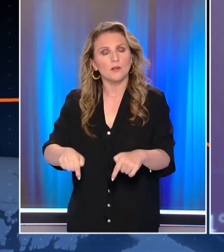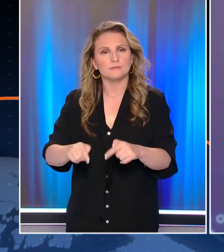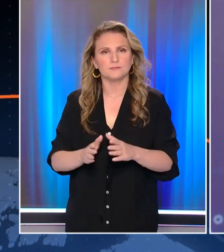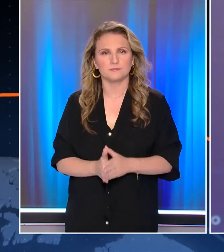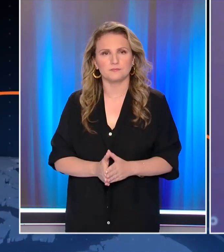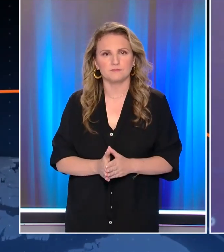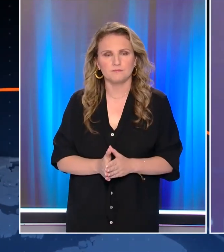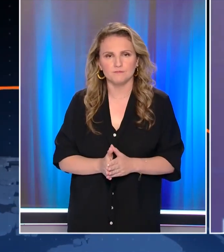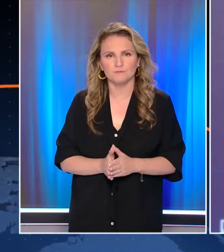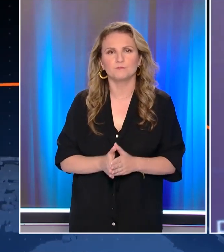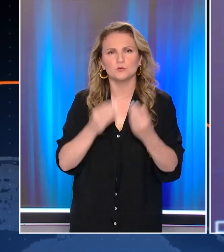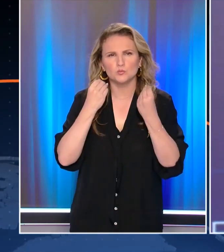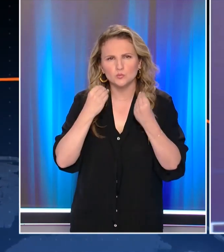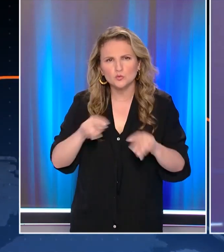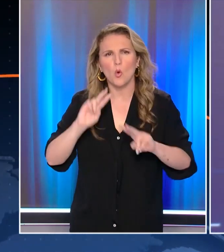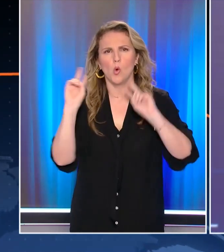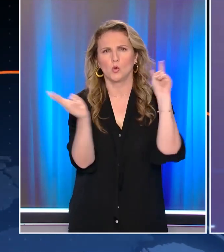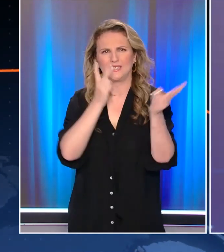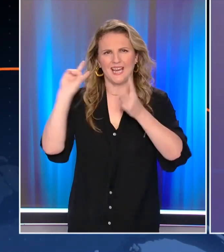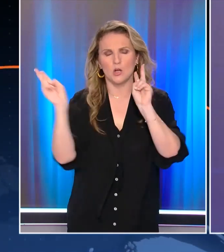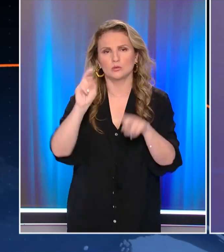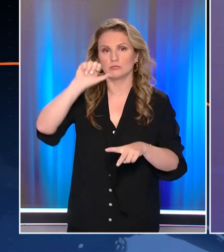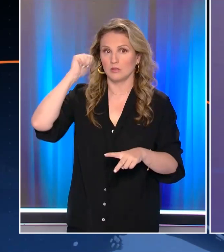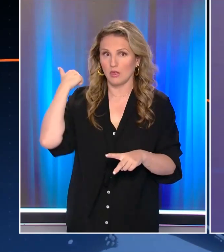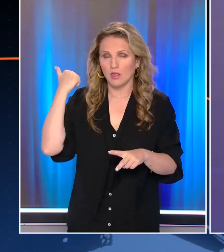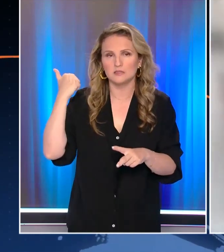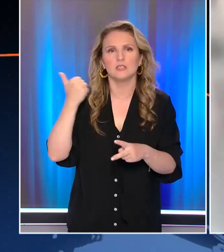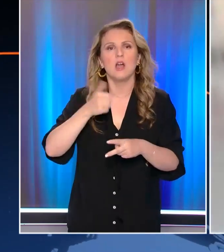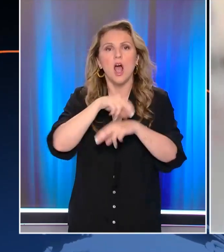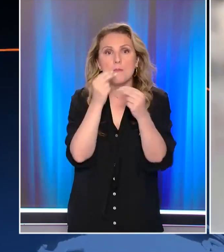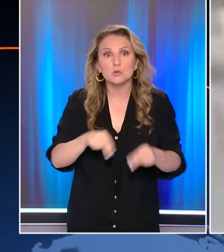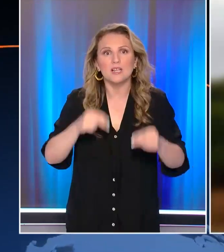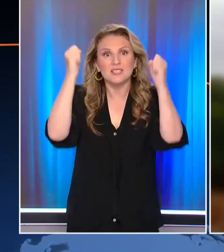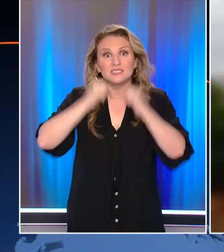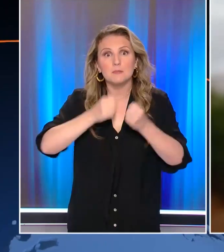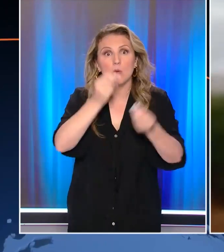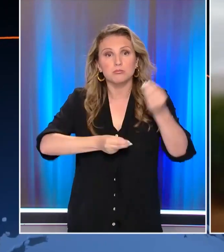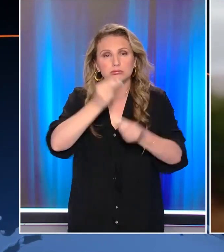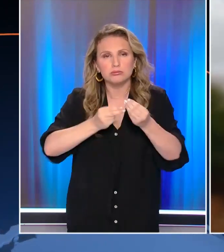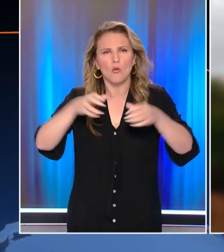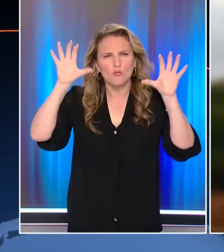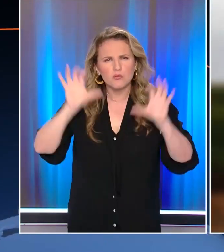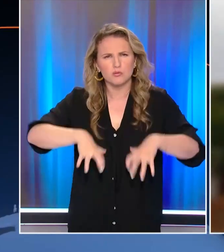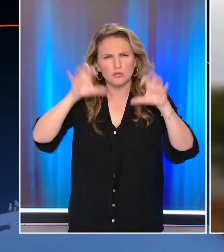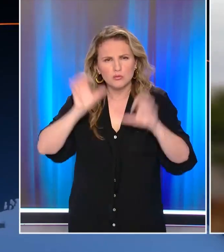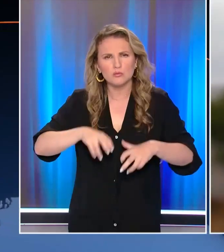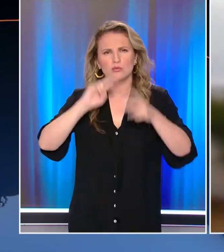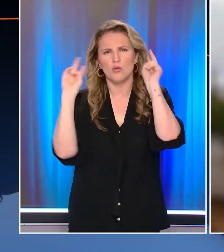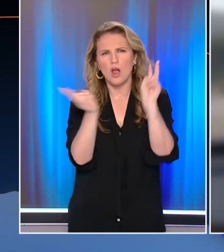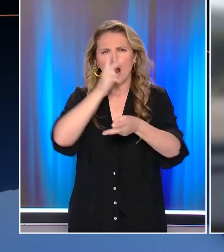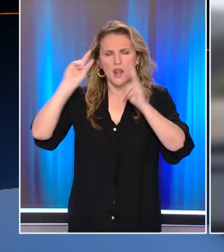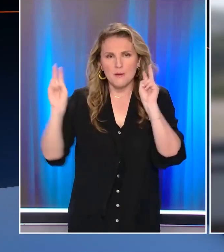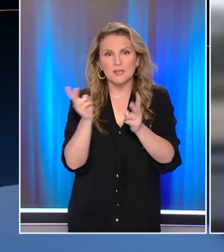προβλήματα άφησε πίσω του το κύμα κακοκαιρίας που έπληξε τη χώρα μας Οι σφοδρές βροχοπτώσεις και ισχυροί άνεμοι χτύπησαν